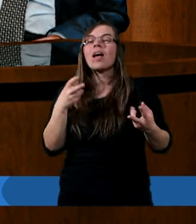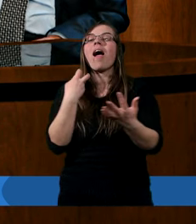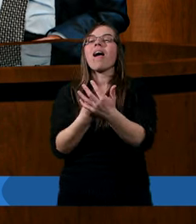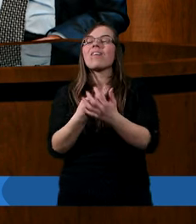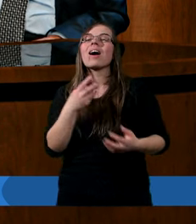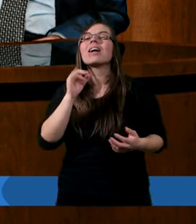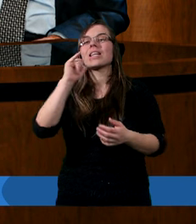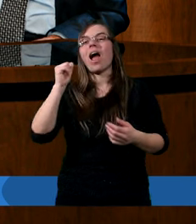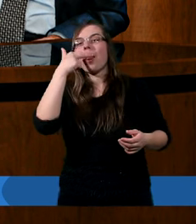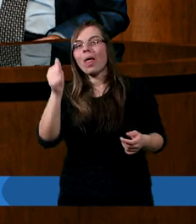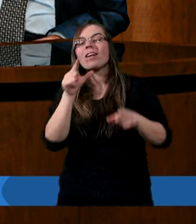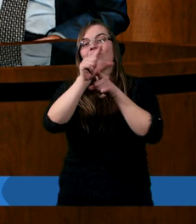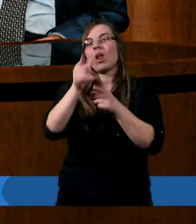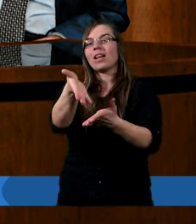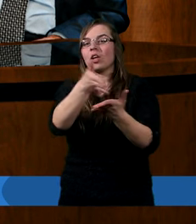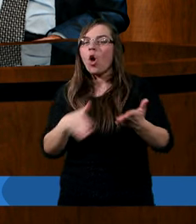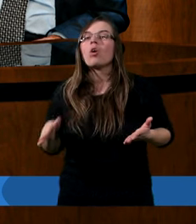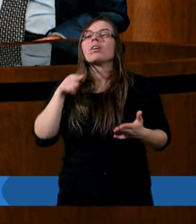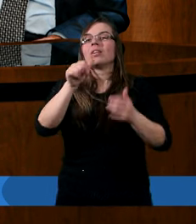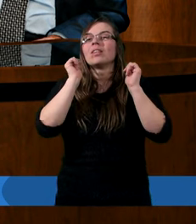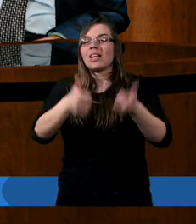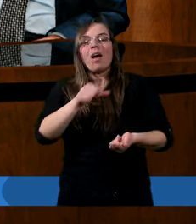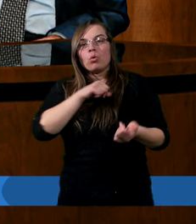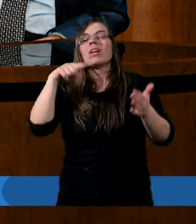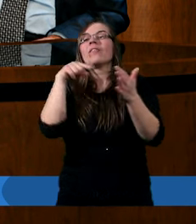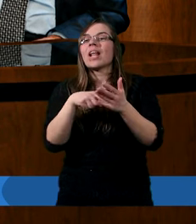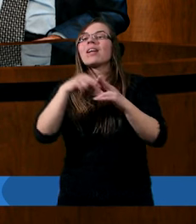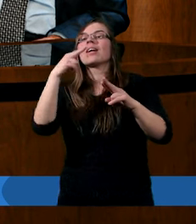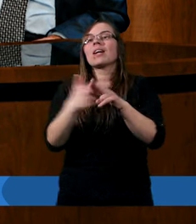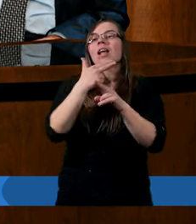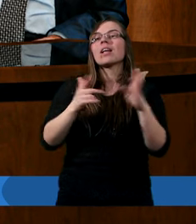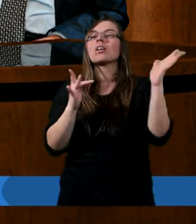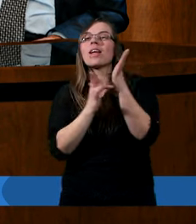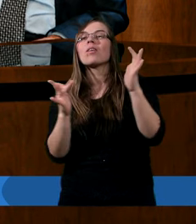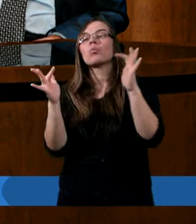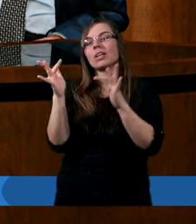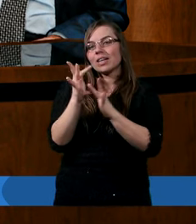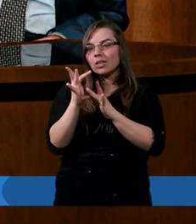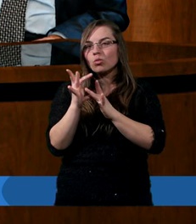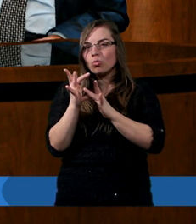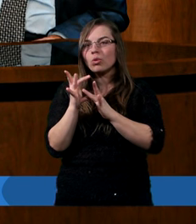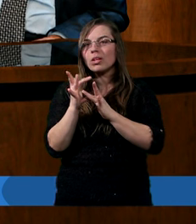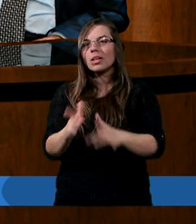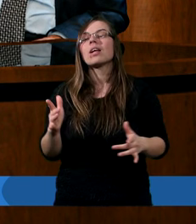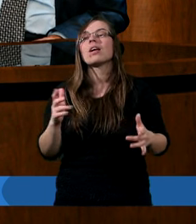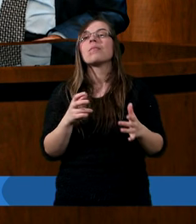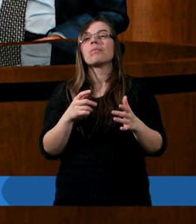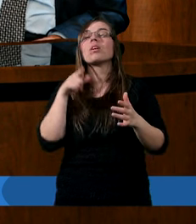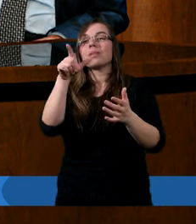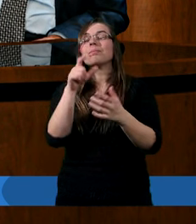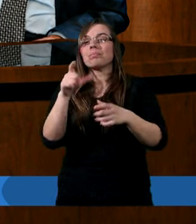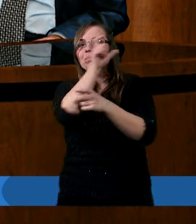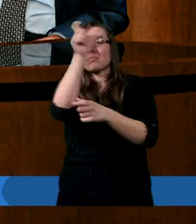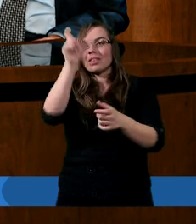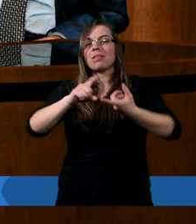Ewangelii Jana w dwunastym rozdziale, stało się wtedy, kiedy Jezus Chrystus zawisł na